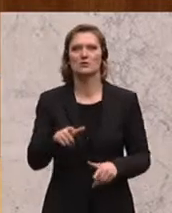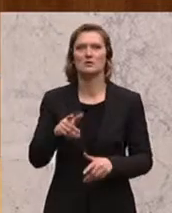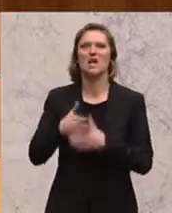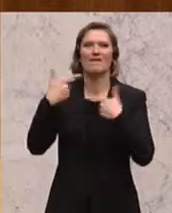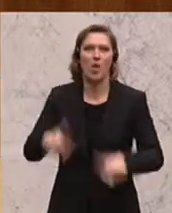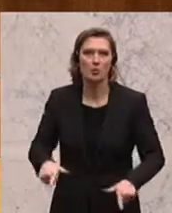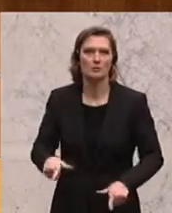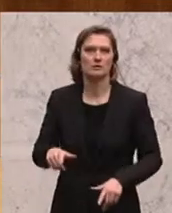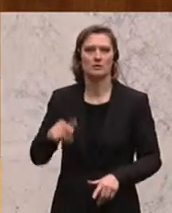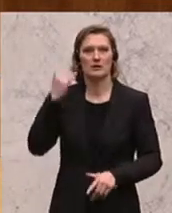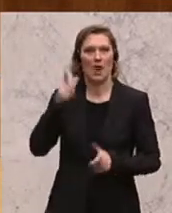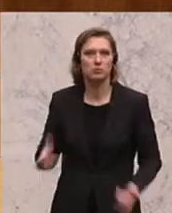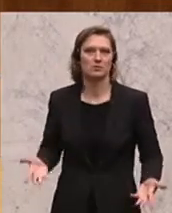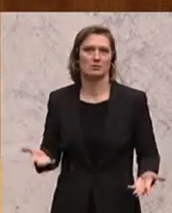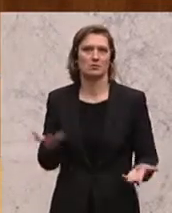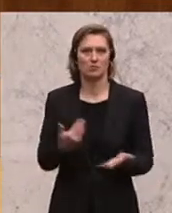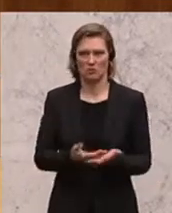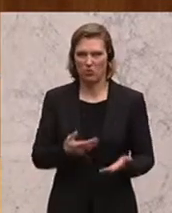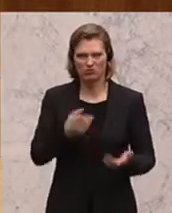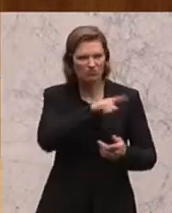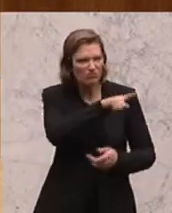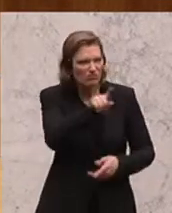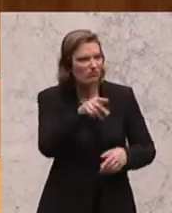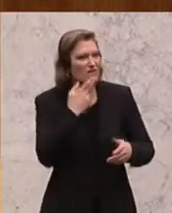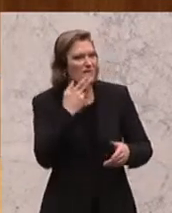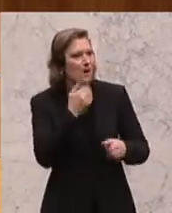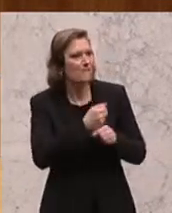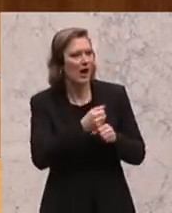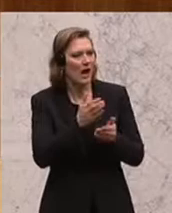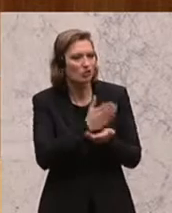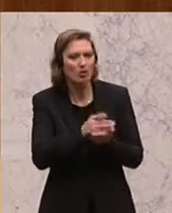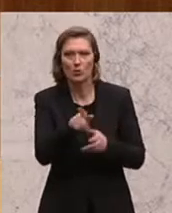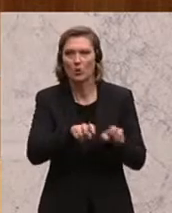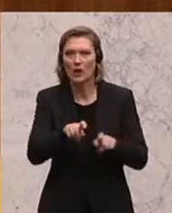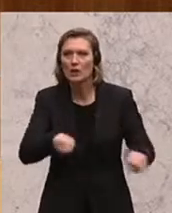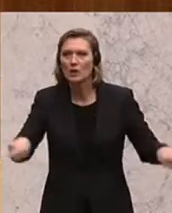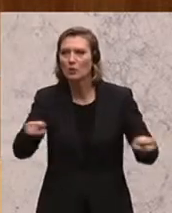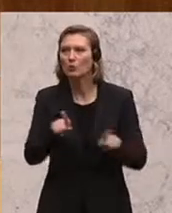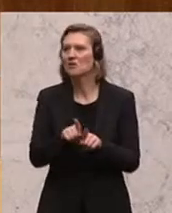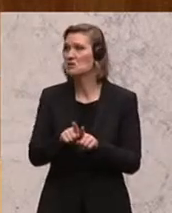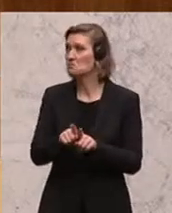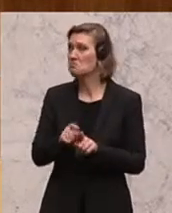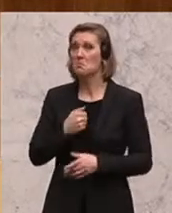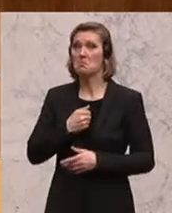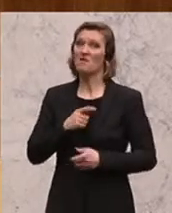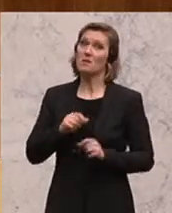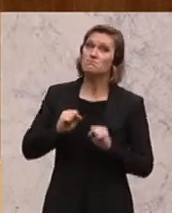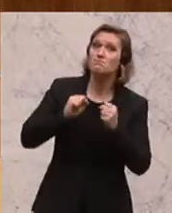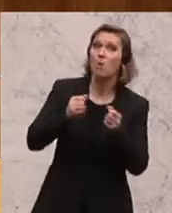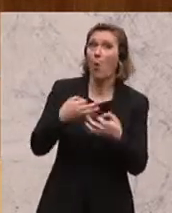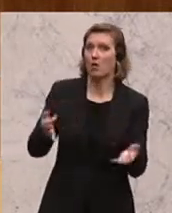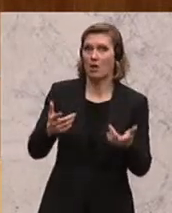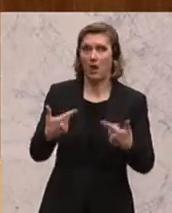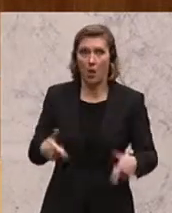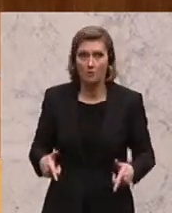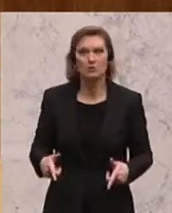hilflos. Und ich unterstelle den handelnden Akteurinnen und Akteuren in der Regierung gar nicht ambitionslos. Das unterstelle ich Ihnen gar nicht.